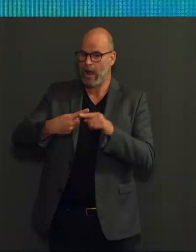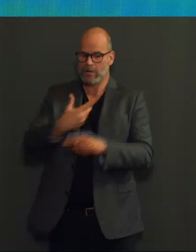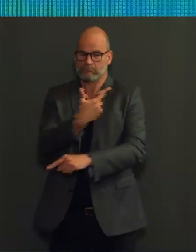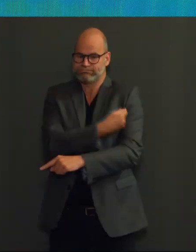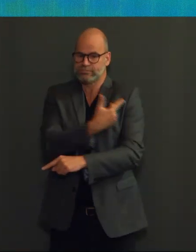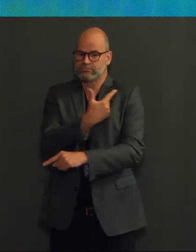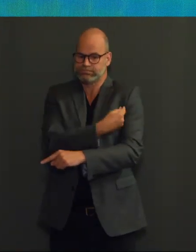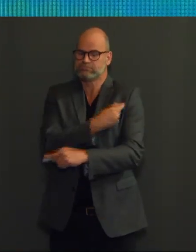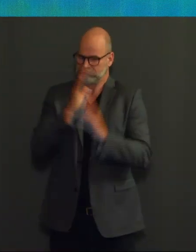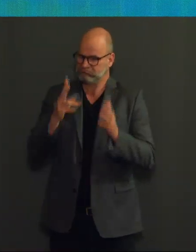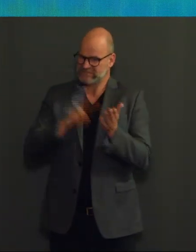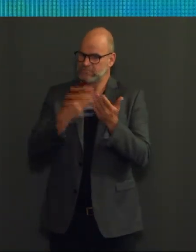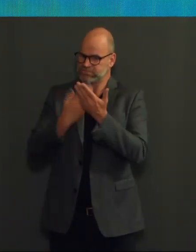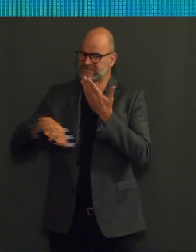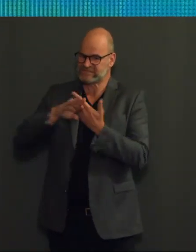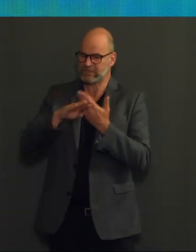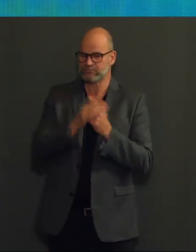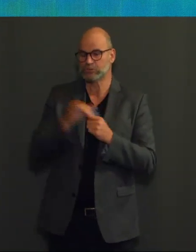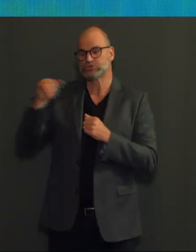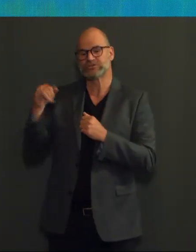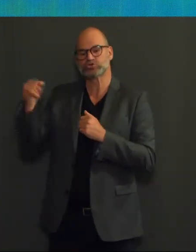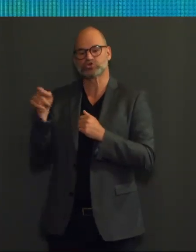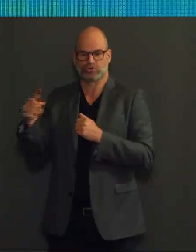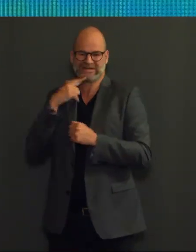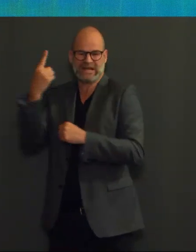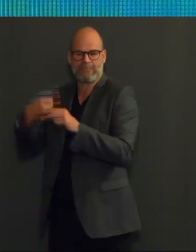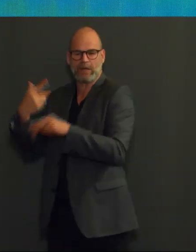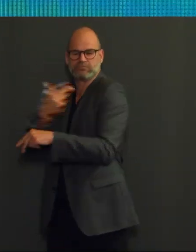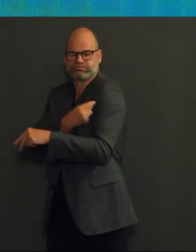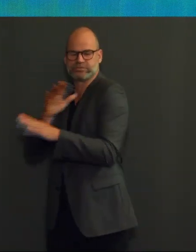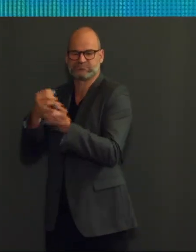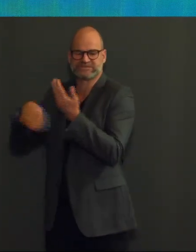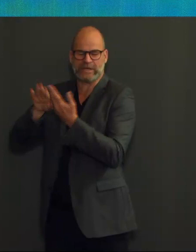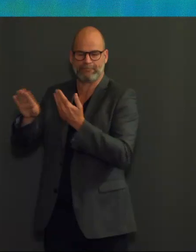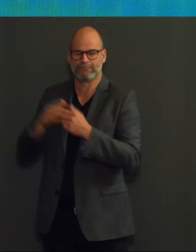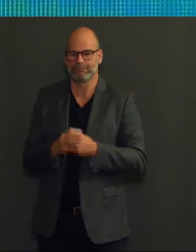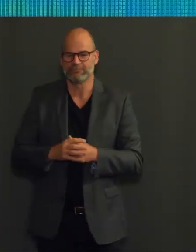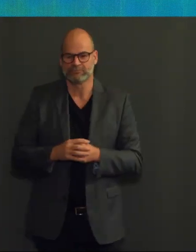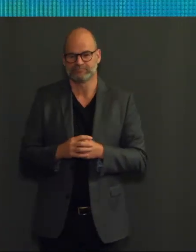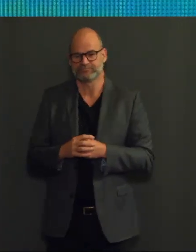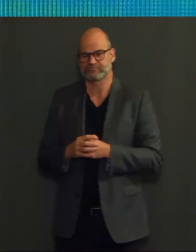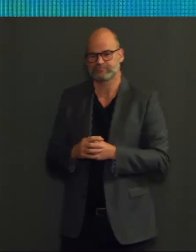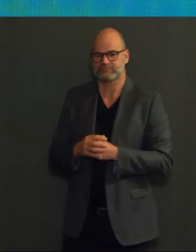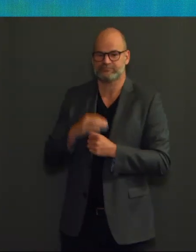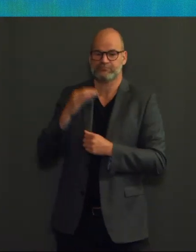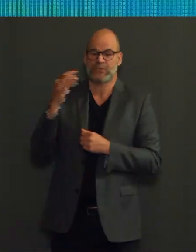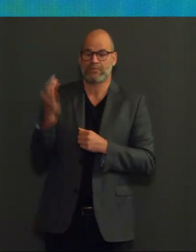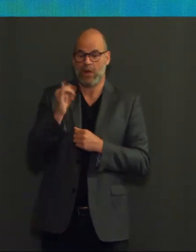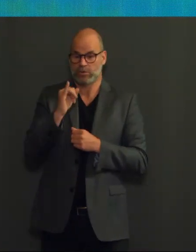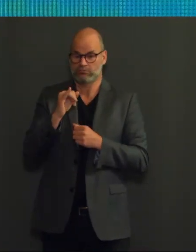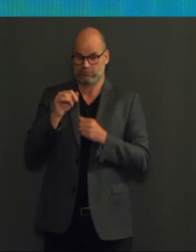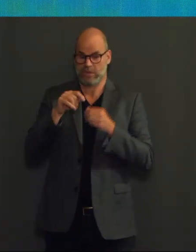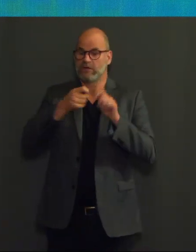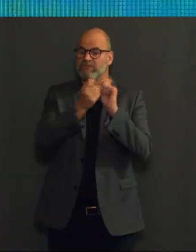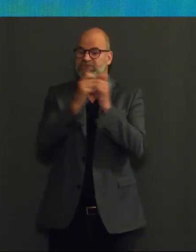En dit is in het bijzonder belangrijk voor de bescherming tegen afwijkende varianten. Denk maar aan de Zuid-Afrikaanse, maar ook de